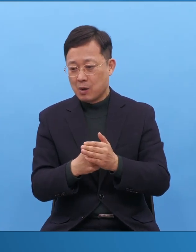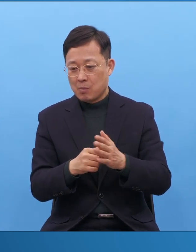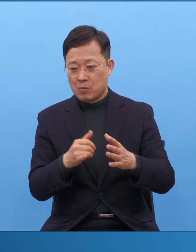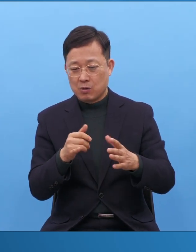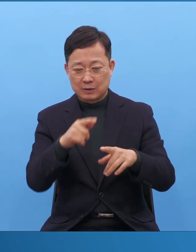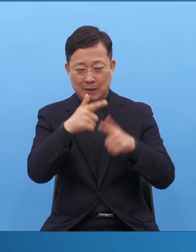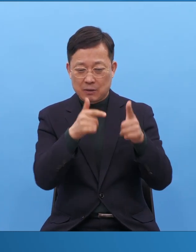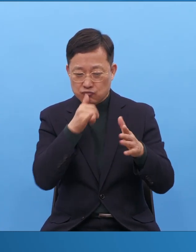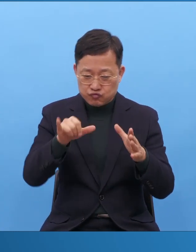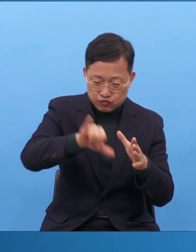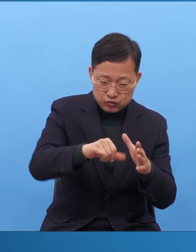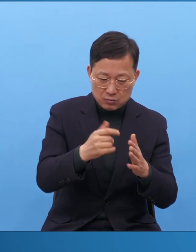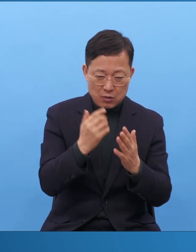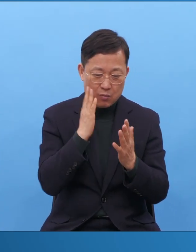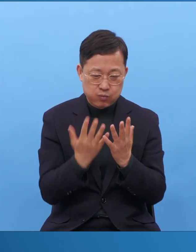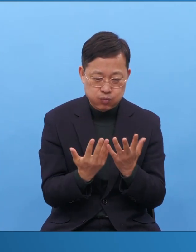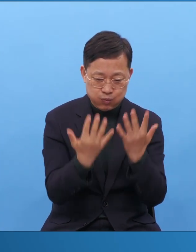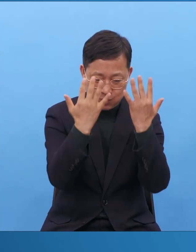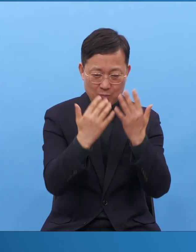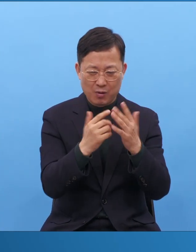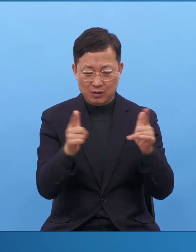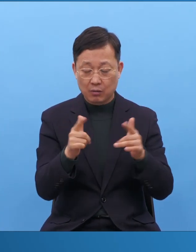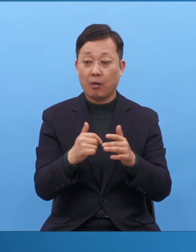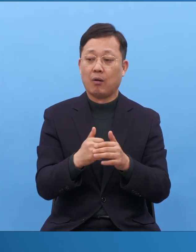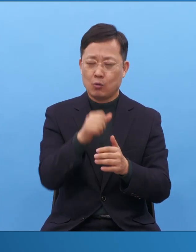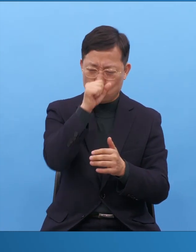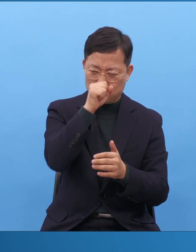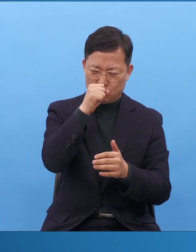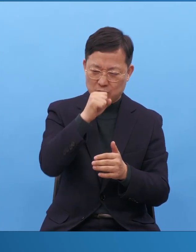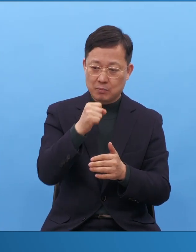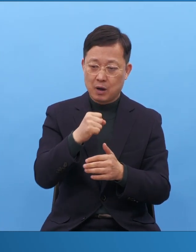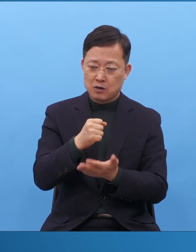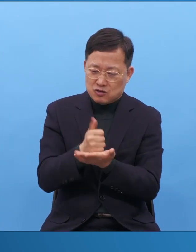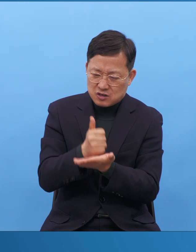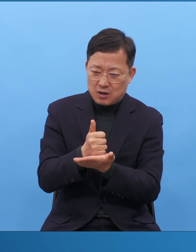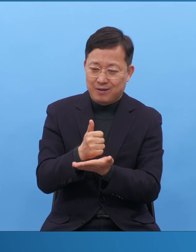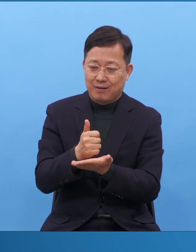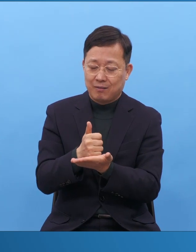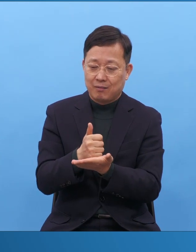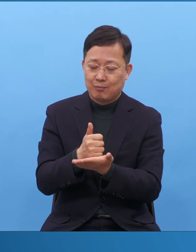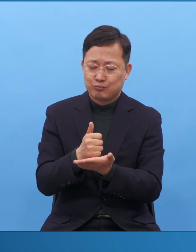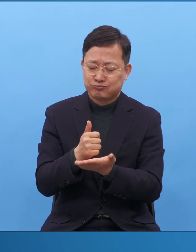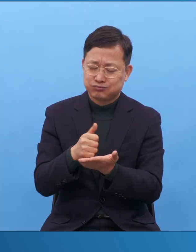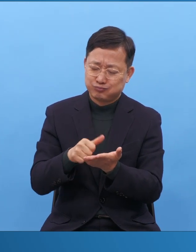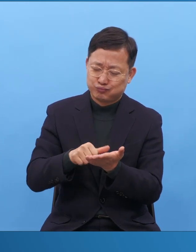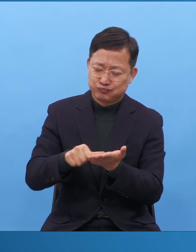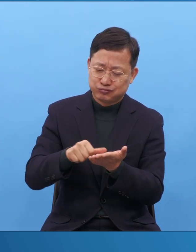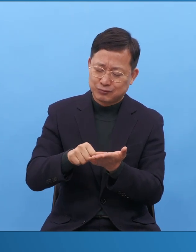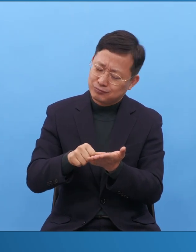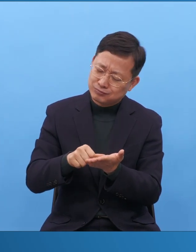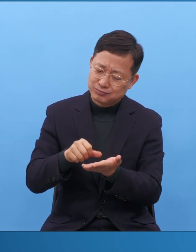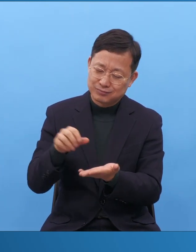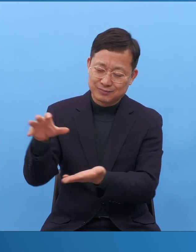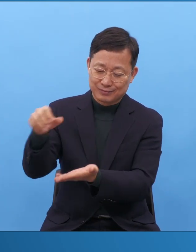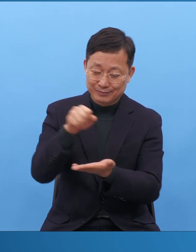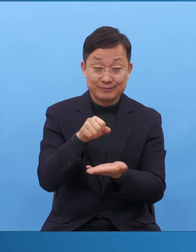나무사란을 하고 이러고 갖고 왔어. 그리고 갖고 왔어.